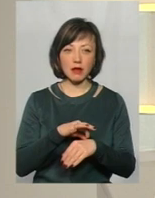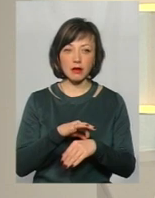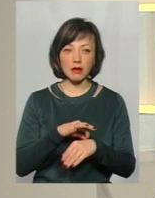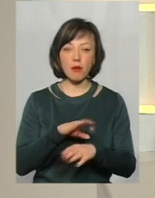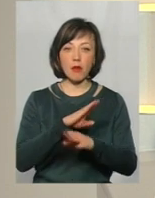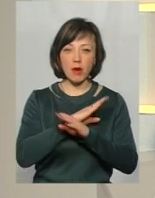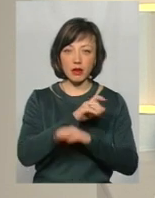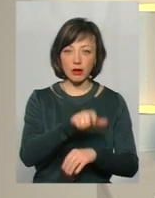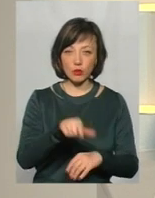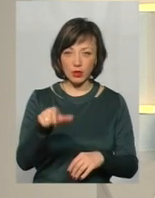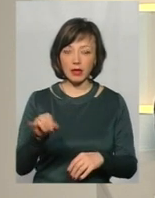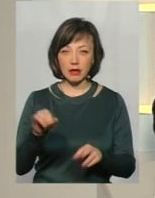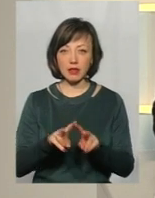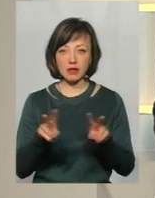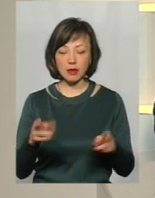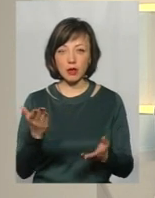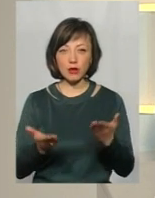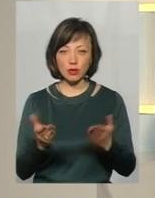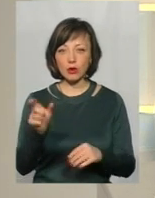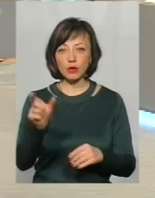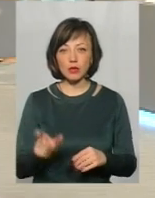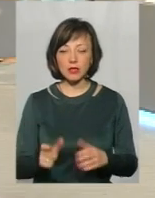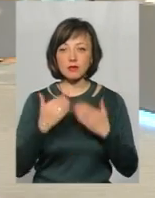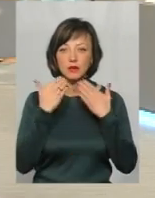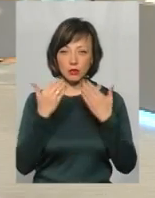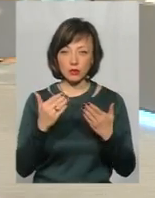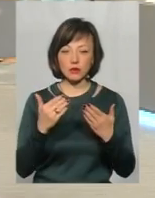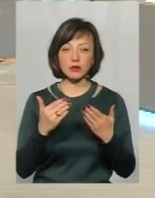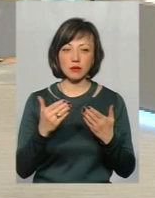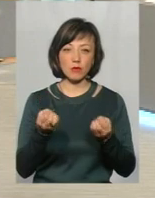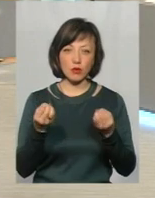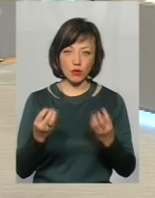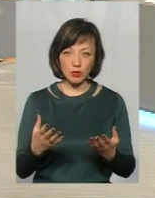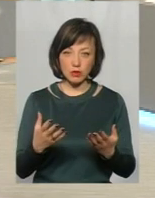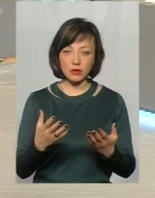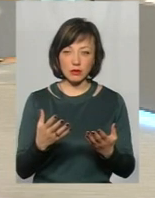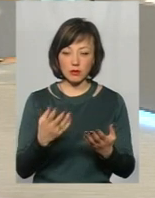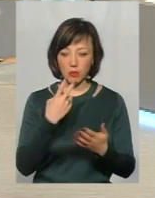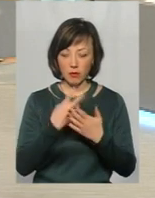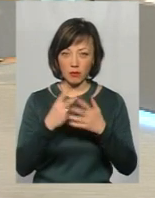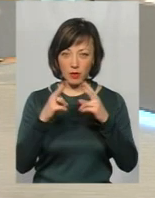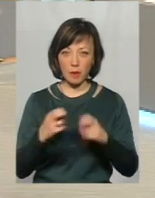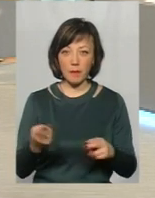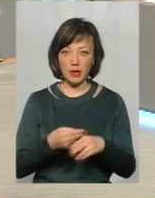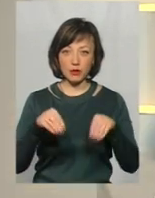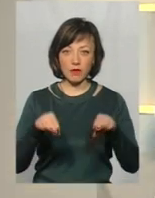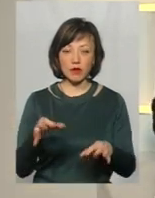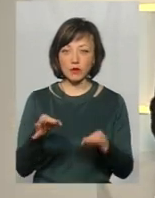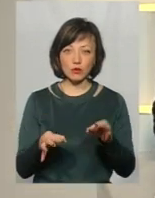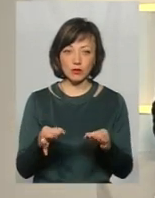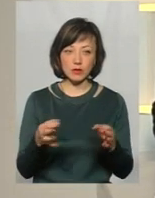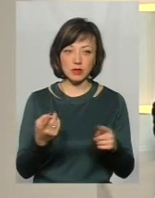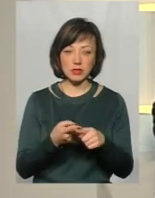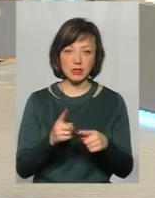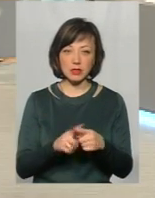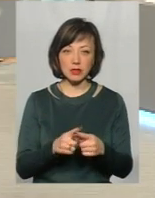померлих людей. І так само, якщо людина звернулася до фахівця просто зняти побої і без ухвали суду, то У всіх випадках.